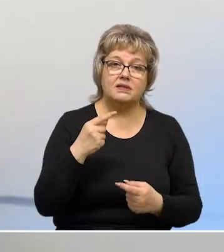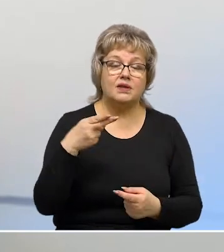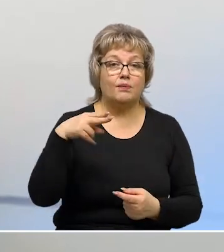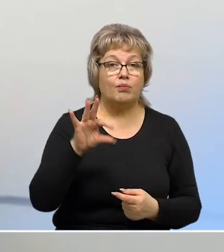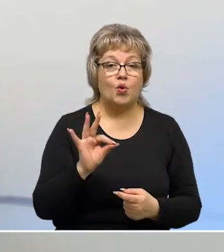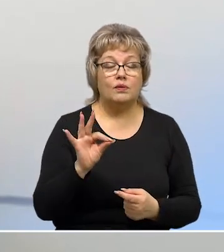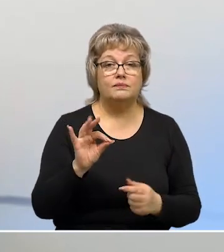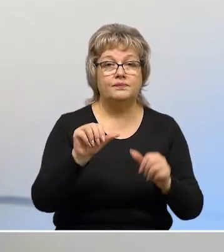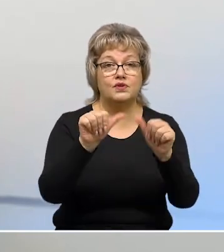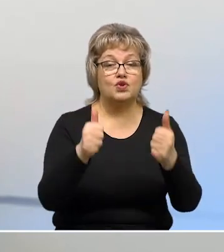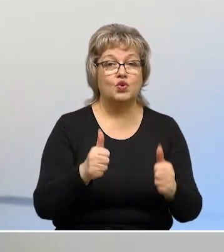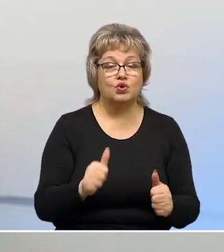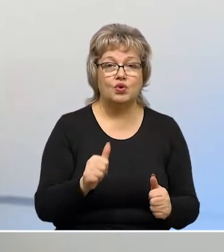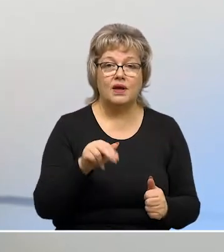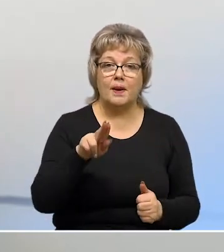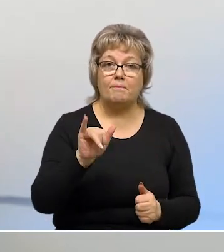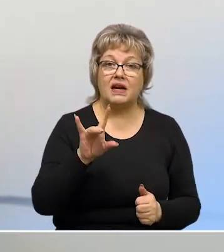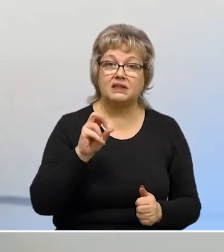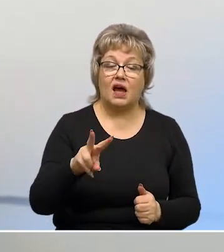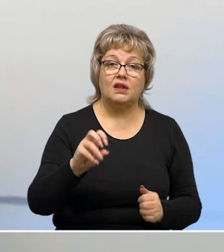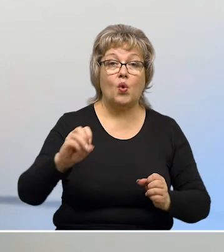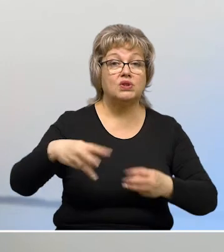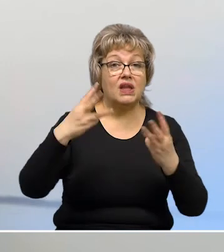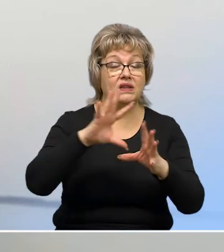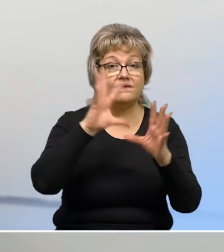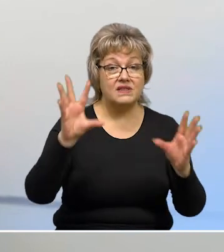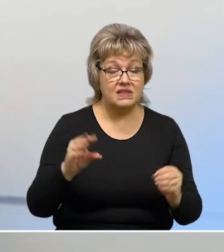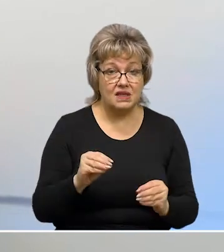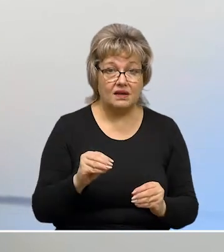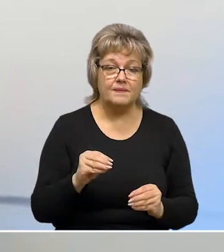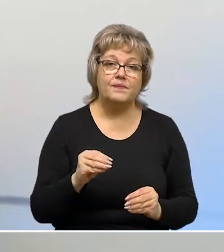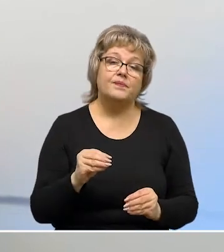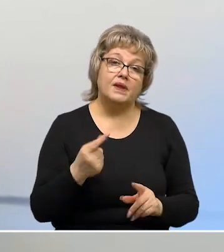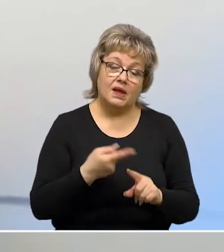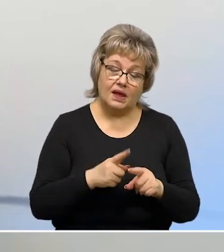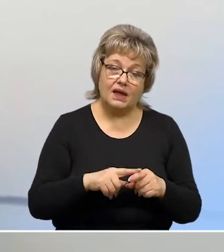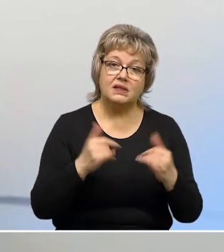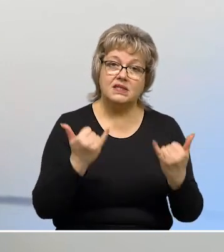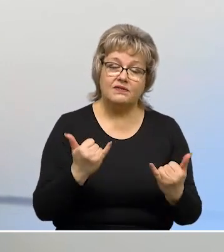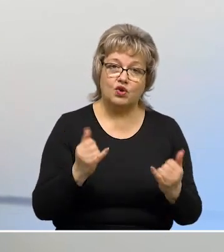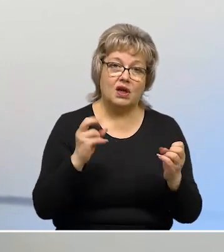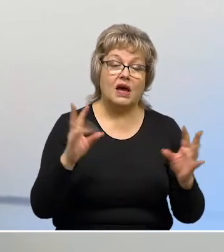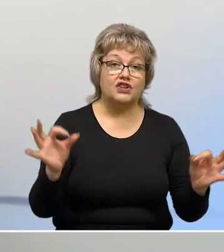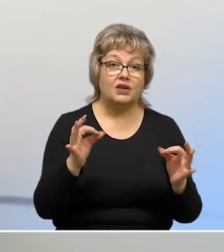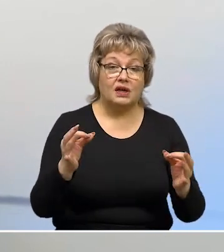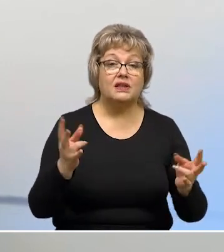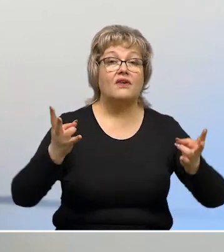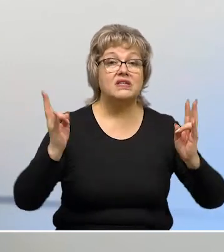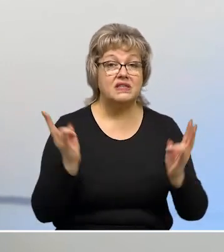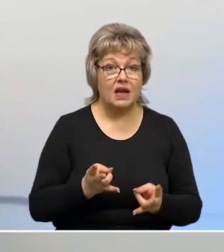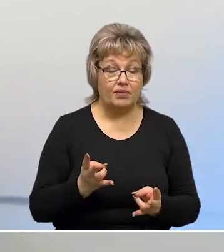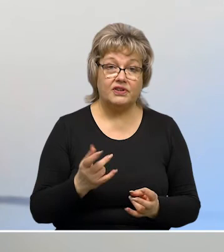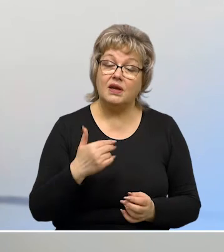структуре портала онлайн, всех информеров, то, естественно, они сегодня как никогда